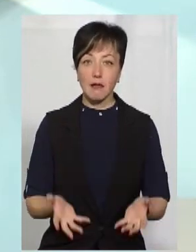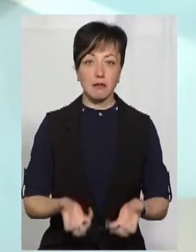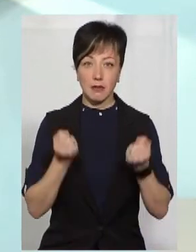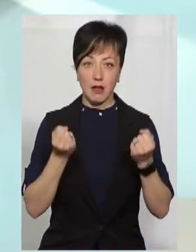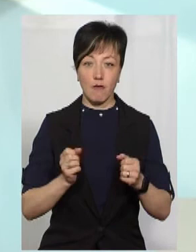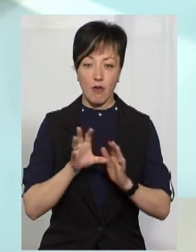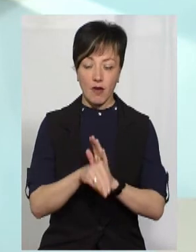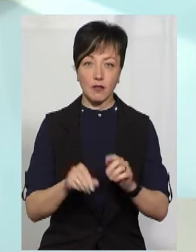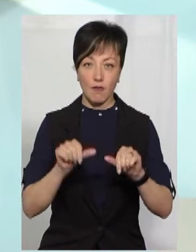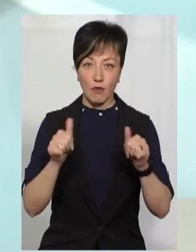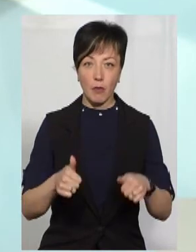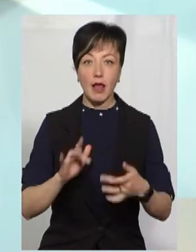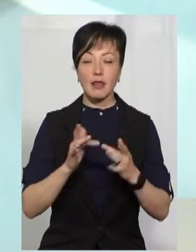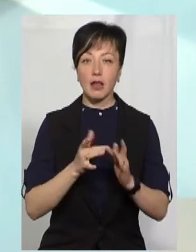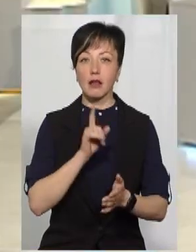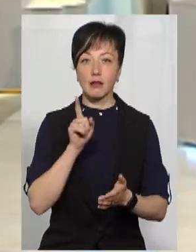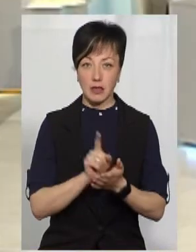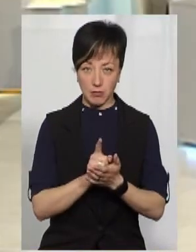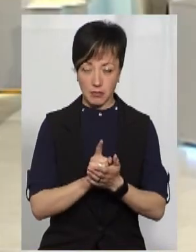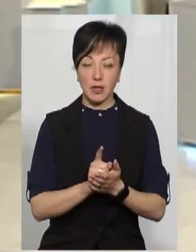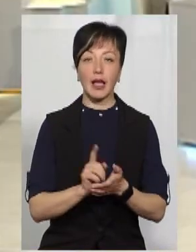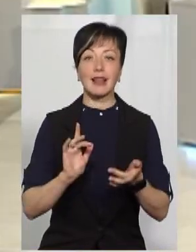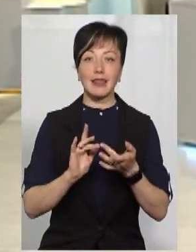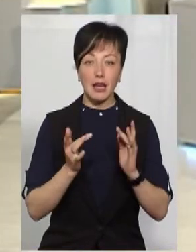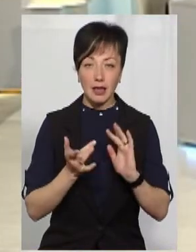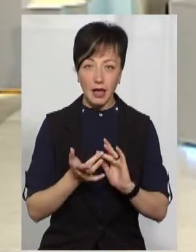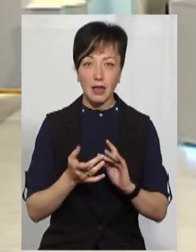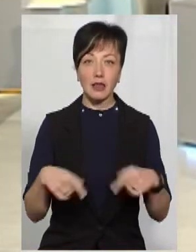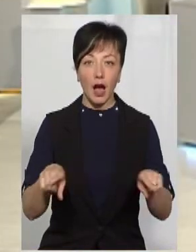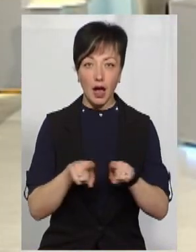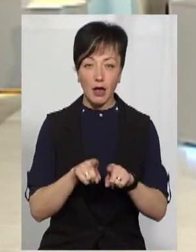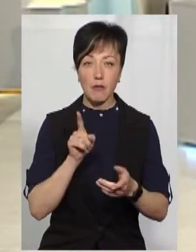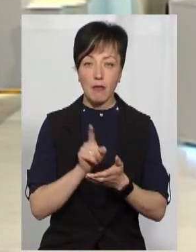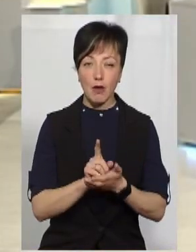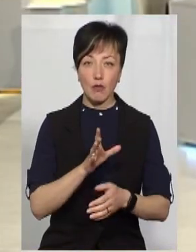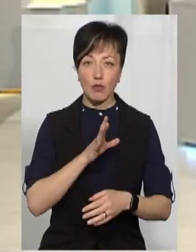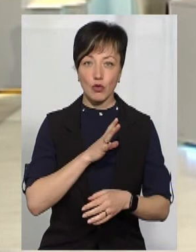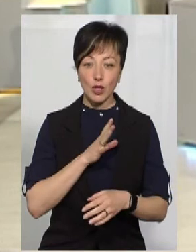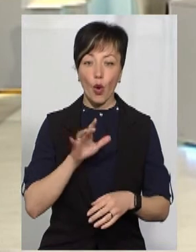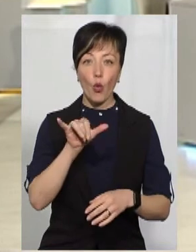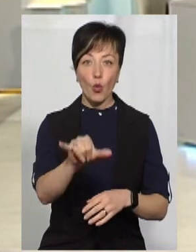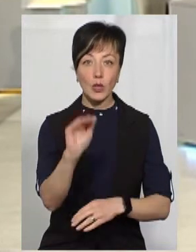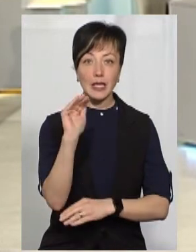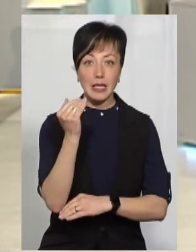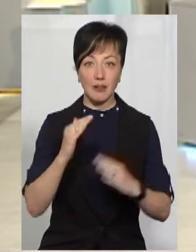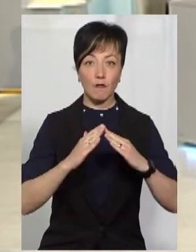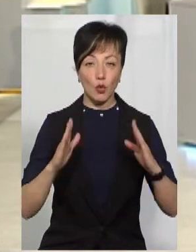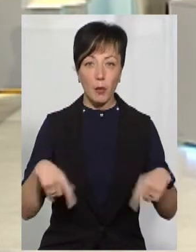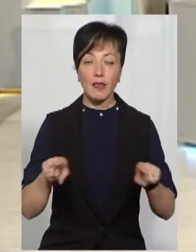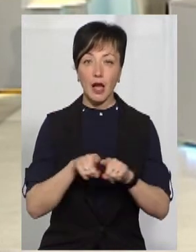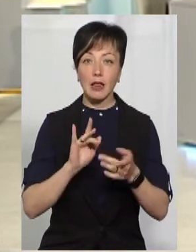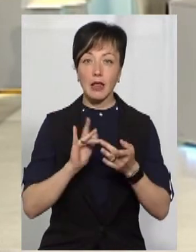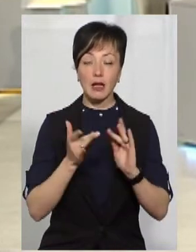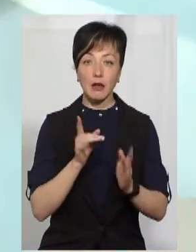форм навчання. Такий інтернет має бути... Дистанційний форм. Так, такий інтернет має бути безпосередньо в учня вдома, такий інтернет має